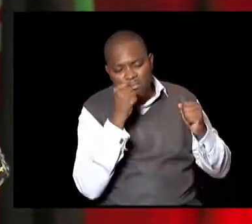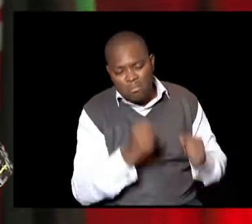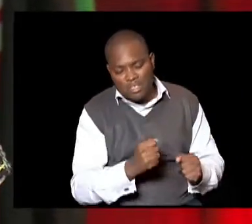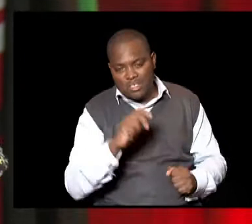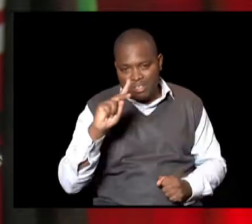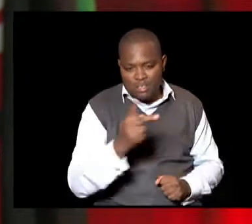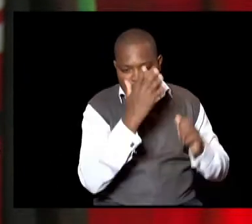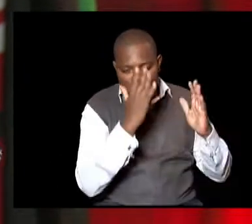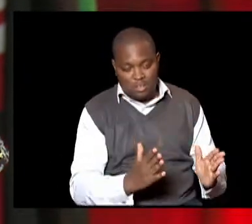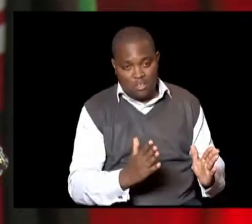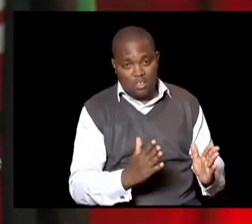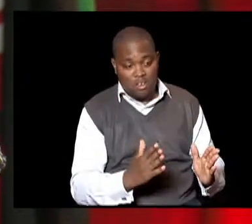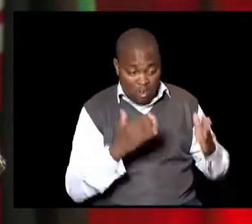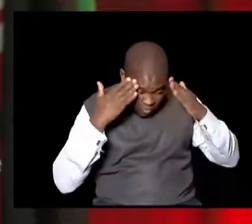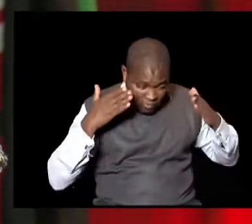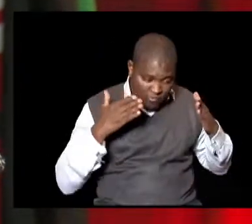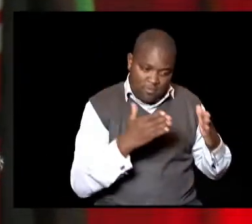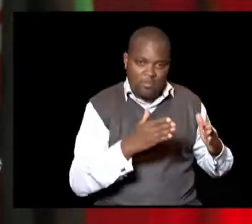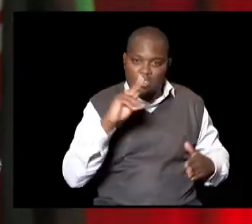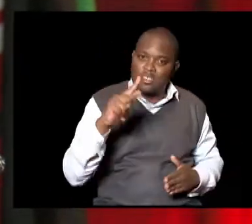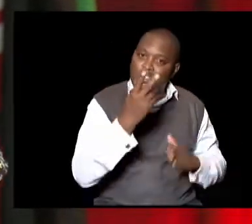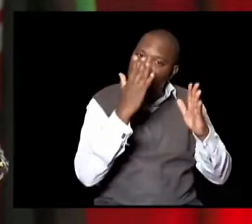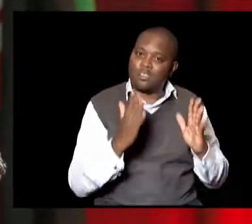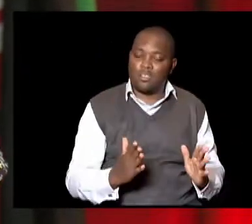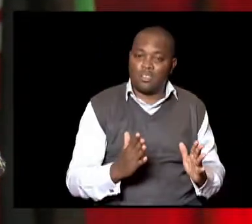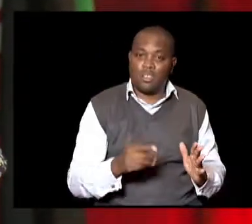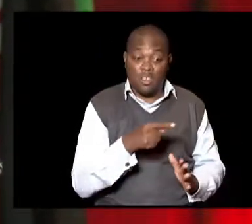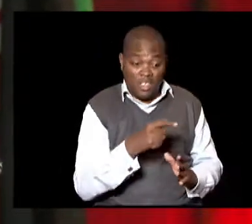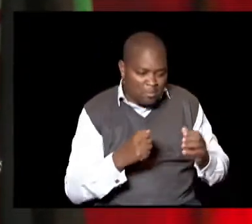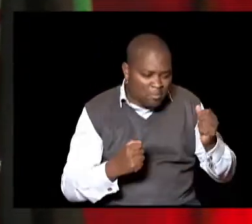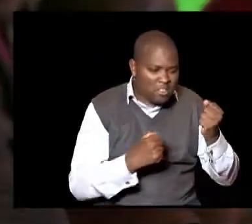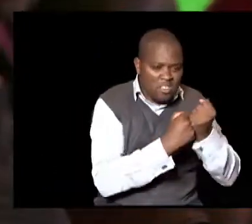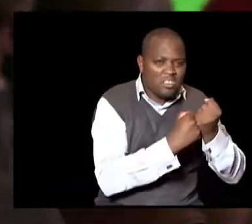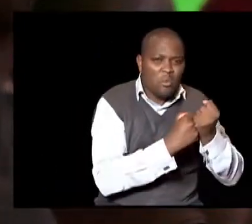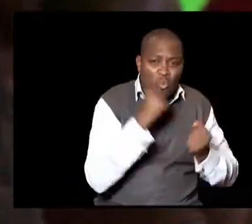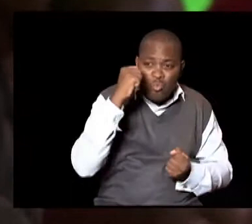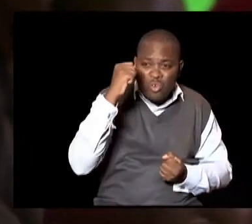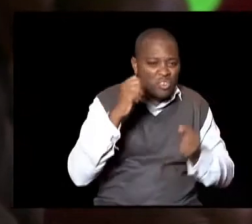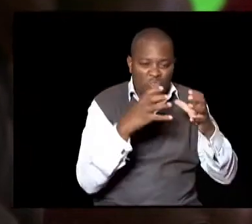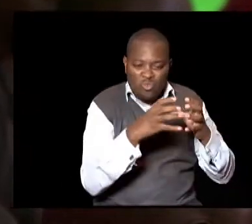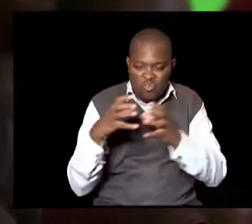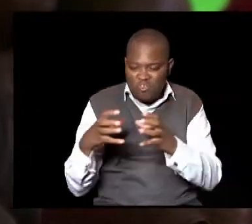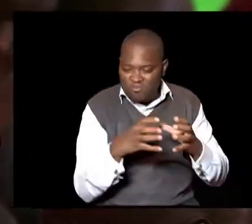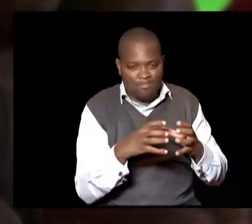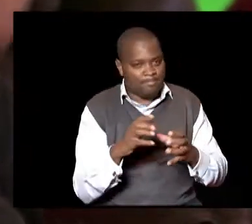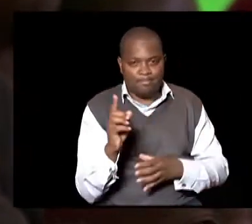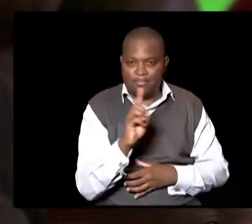Ili Aedereze nchi yetu kuliko Kwa gali ya chama furani Iyo muda ya kufunza